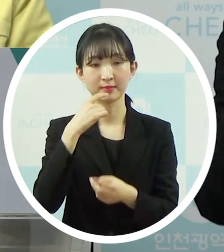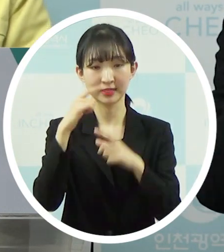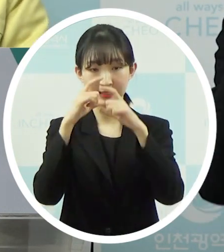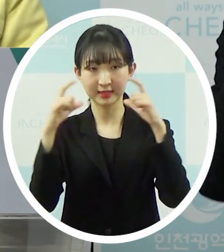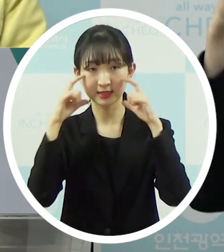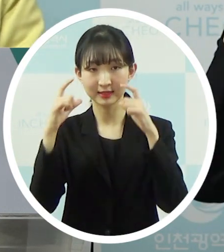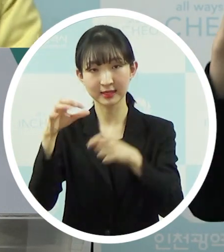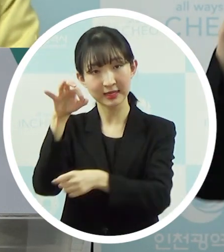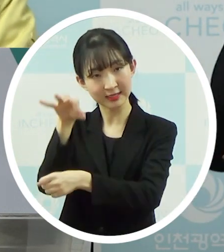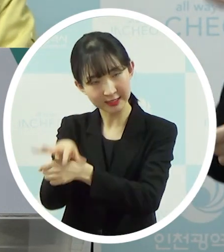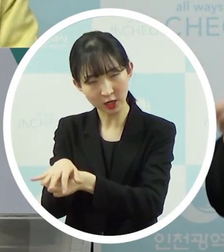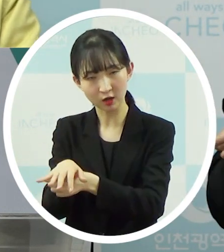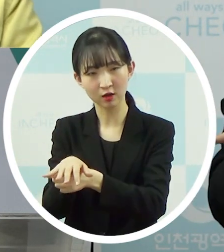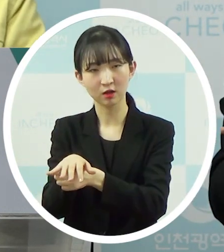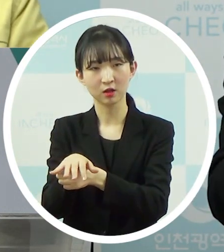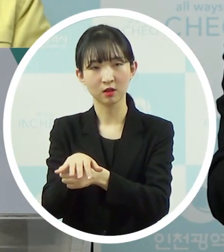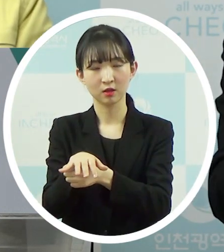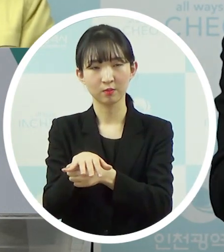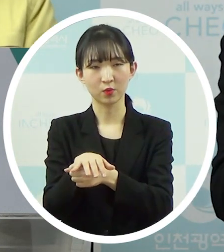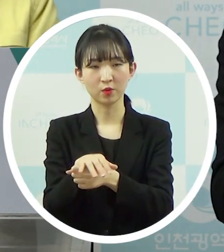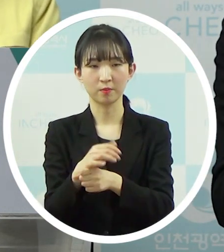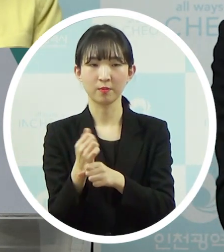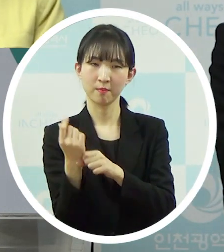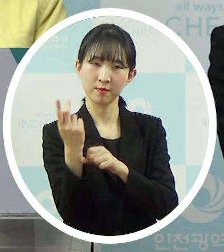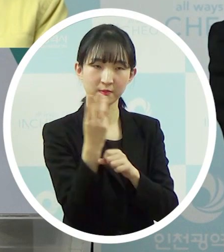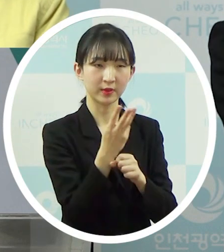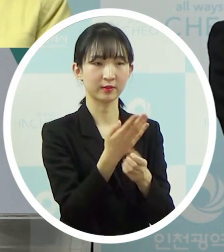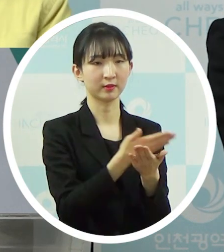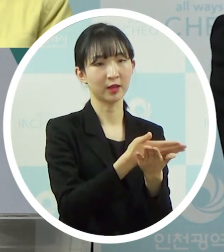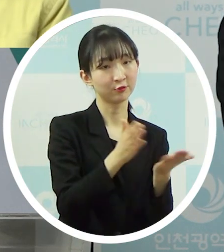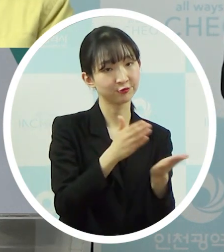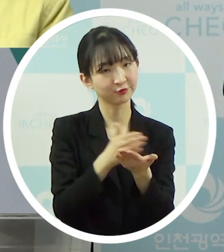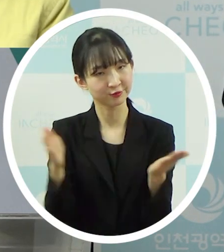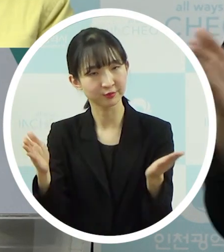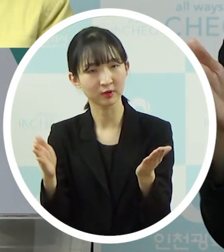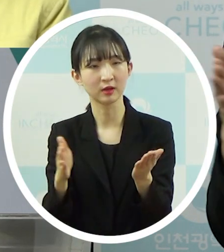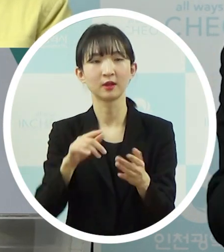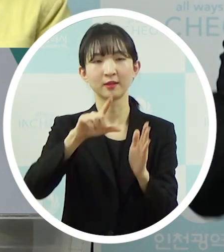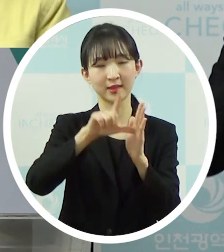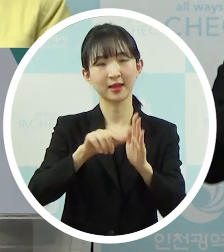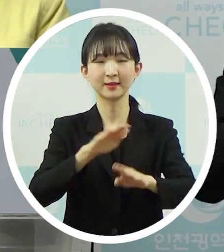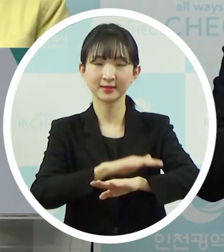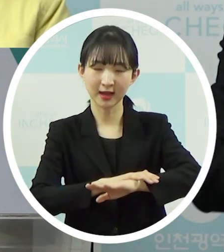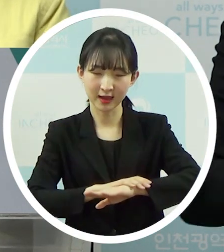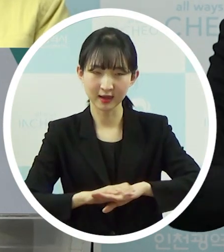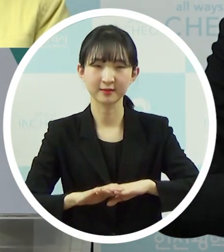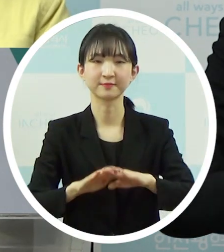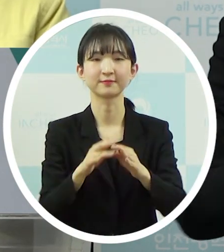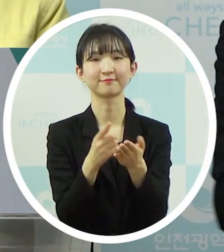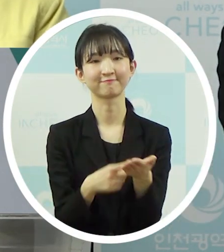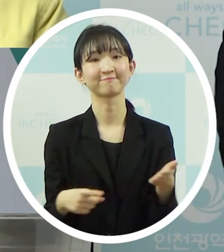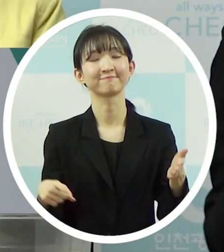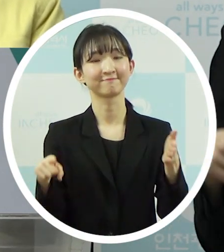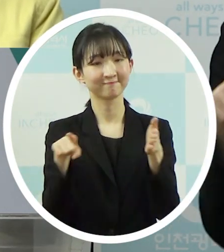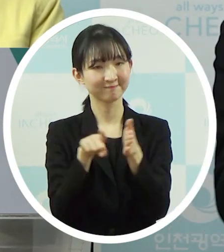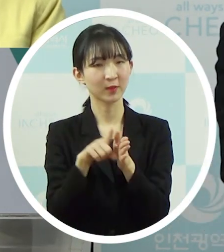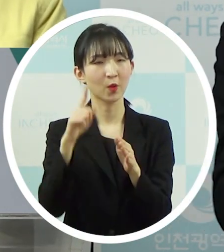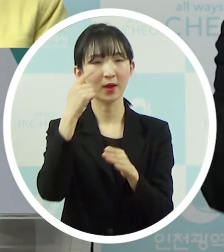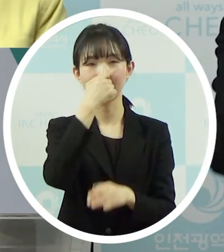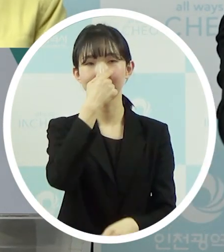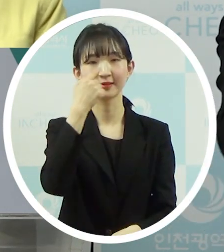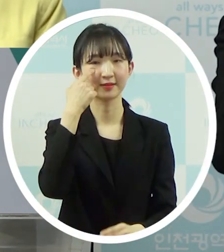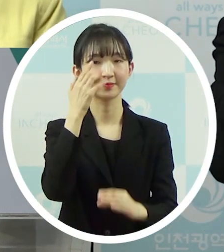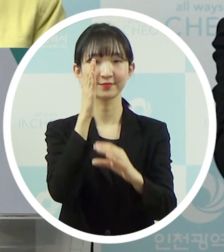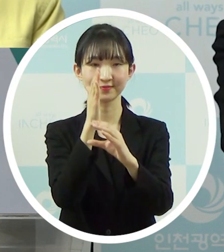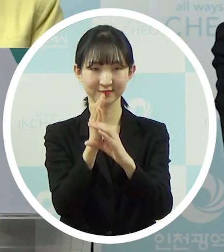그 부분에다가 먼저 쓰는 게 아니라 다른 부분에 돌려 쓴다든지 이런 좀 효율적으로 배분하는 방법에 대해서까지 지금 검토를 하고